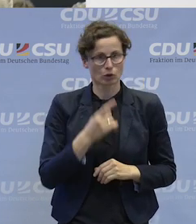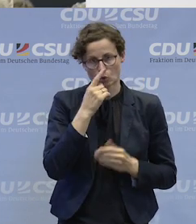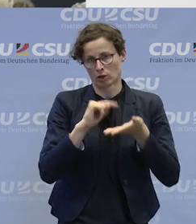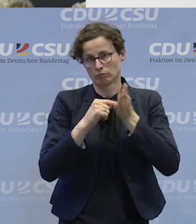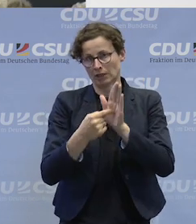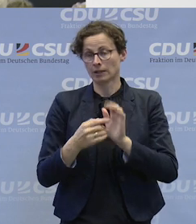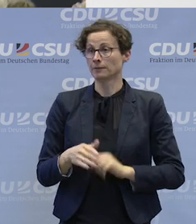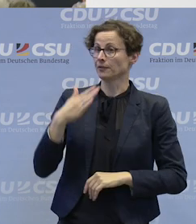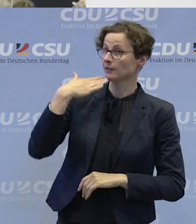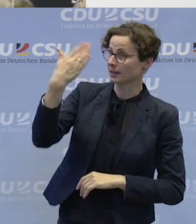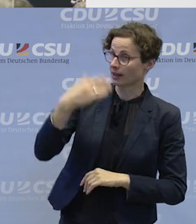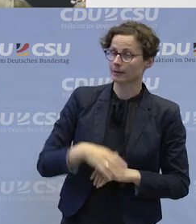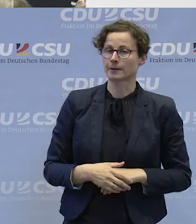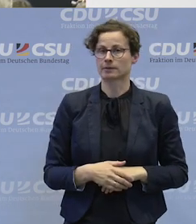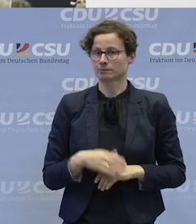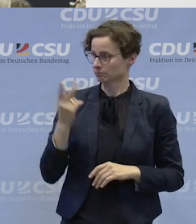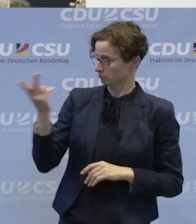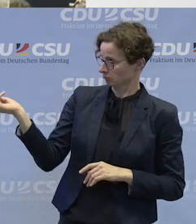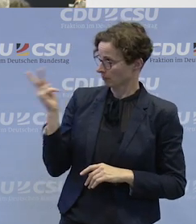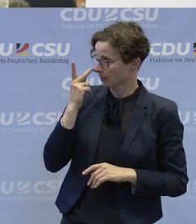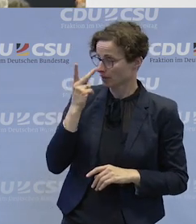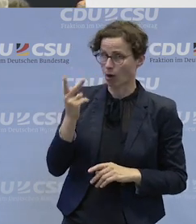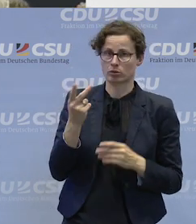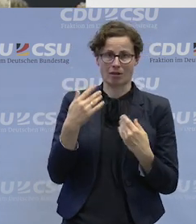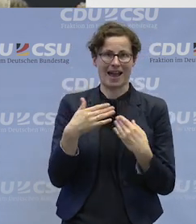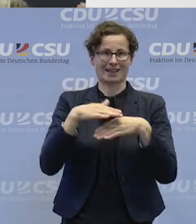Vielen Dank dafür. Wie sieht es aus mit dem Punkt der Einarbeitung?